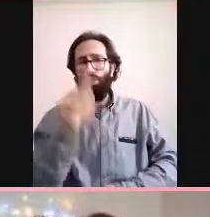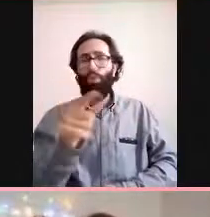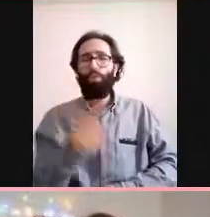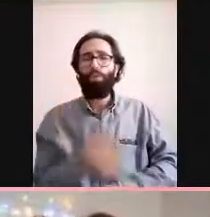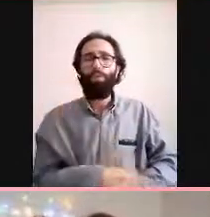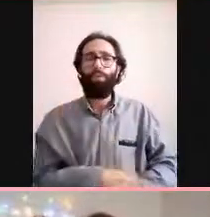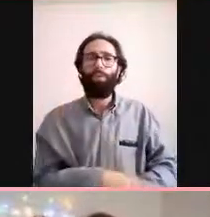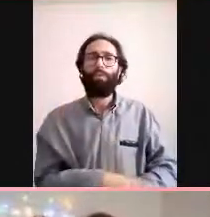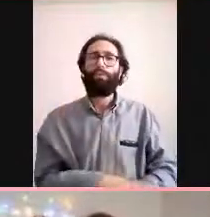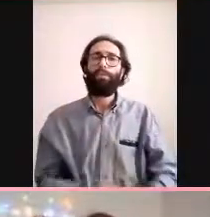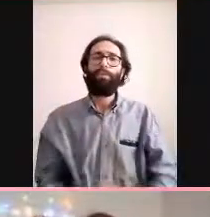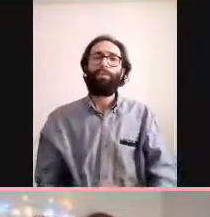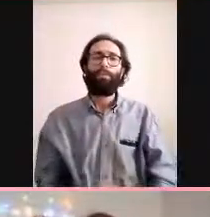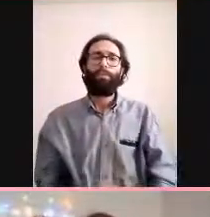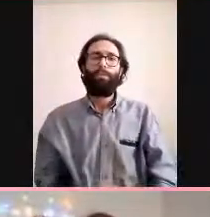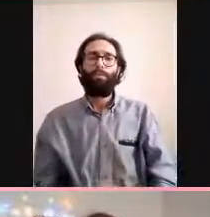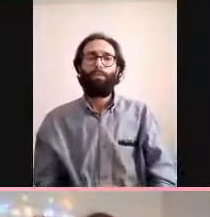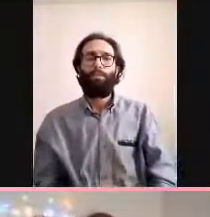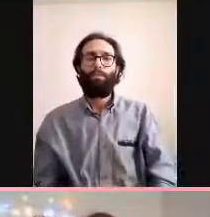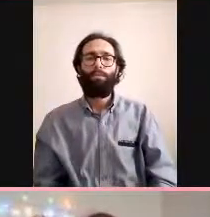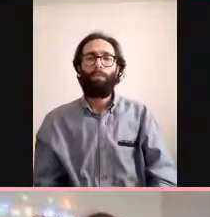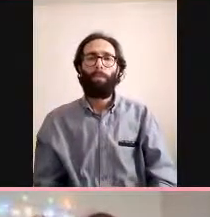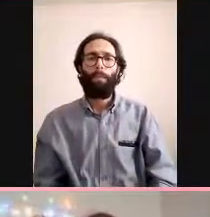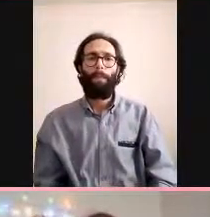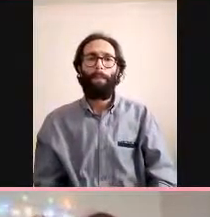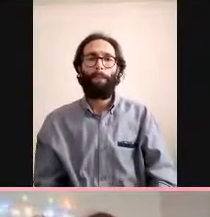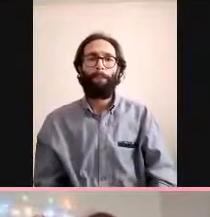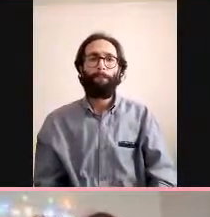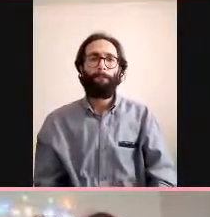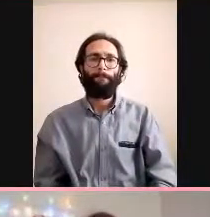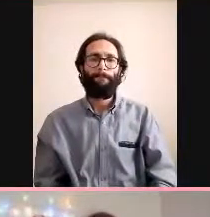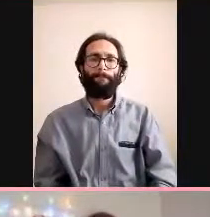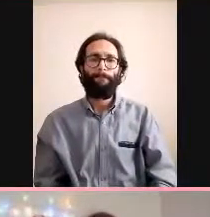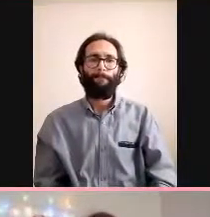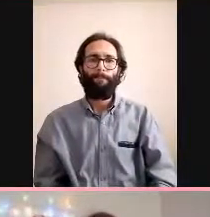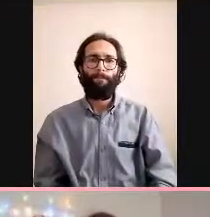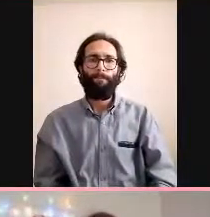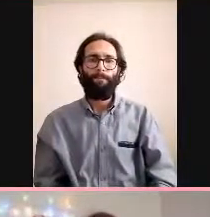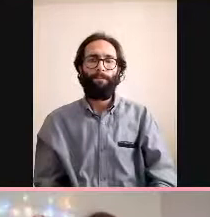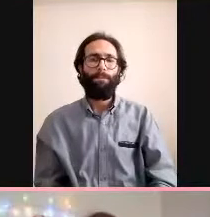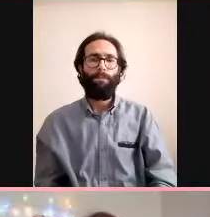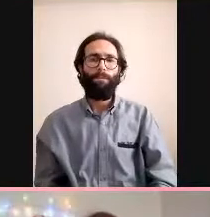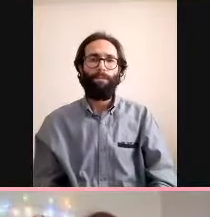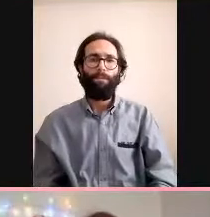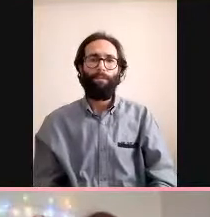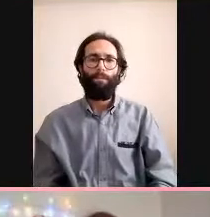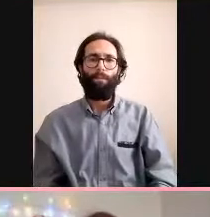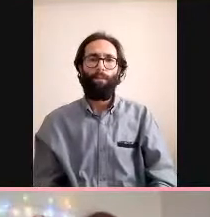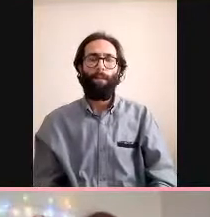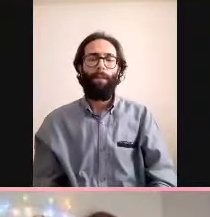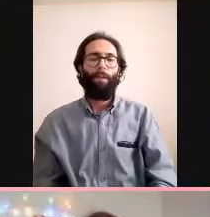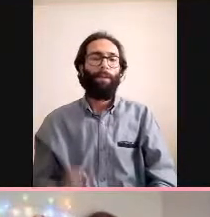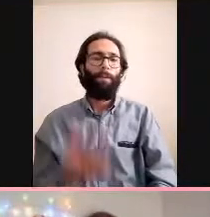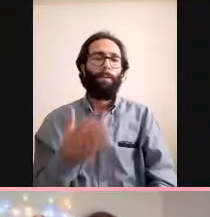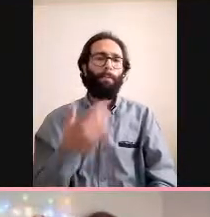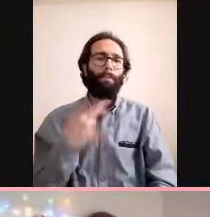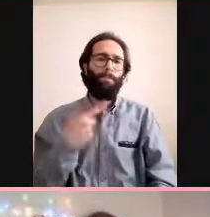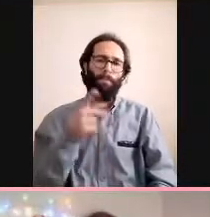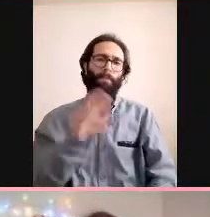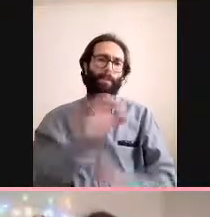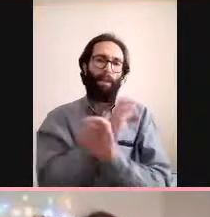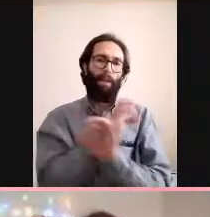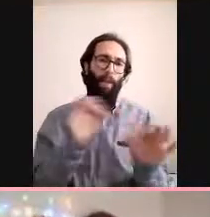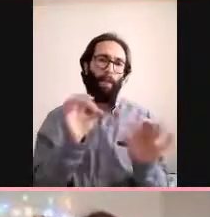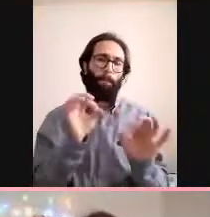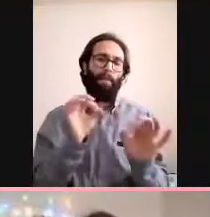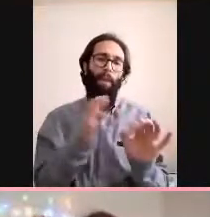ben o konuyu çok az biliyorum zaten immunolojiyle çalışmıyorum onun için çok bilgim yok